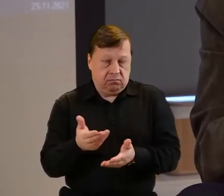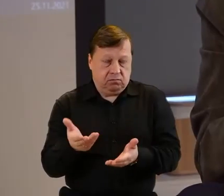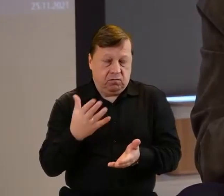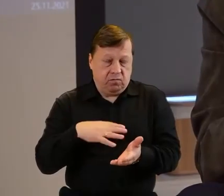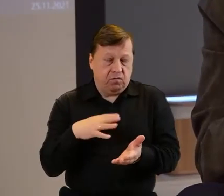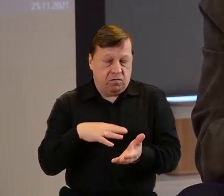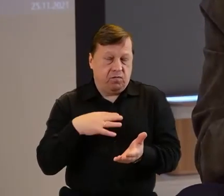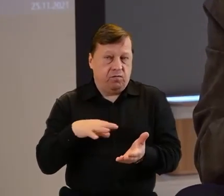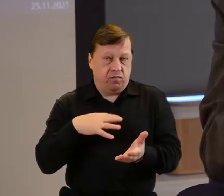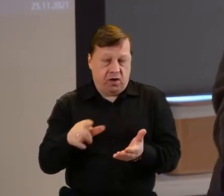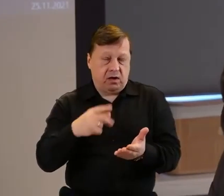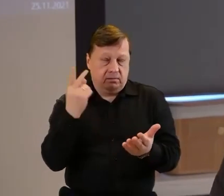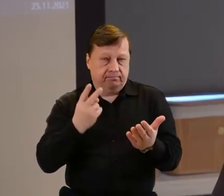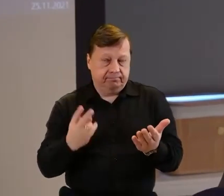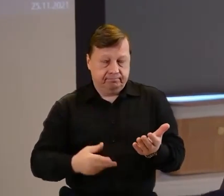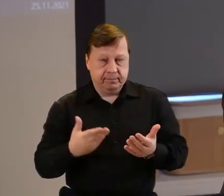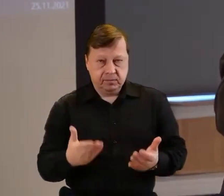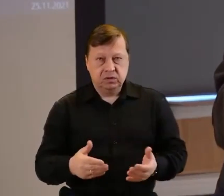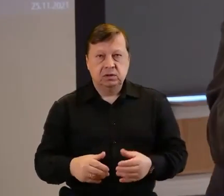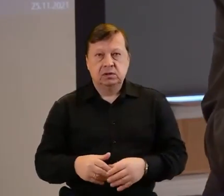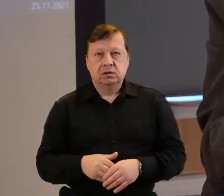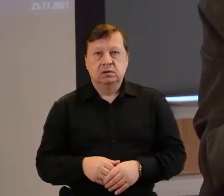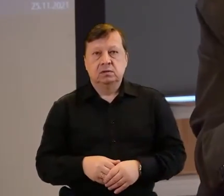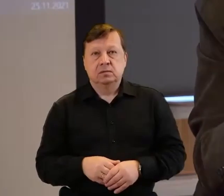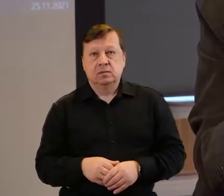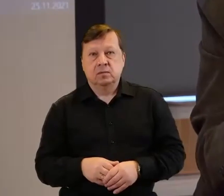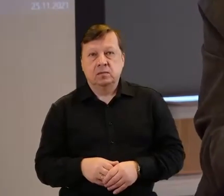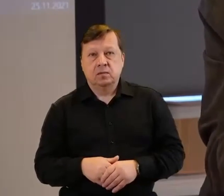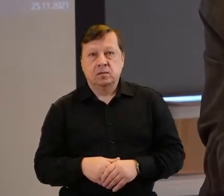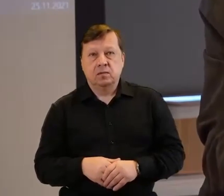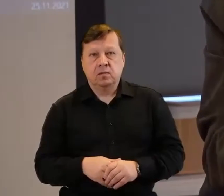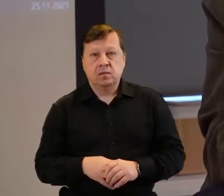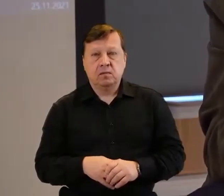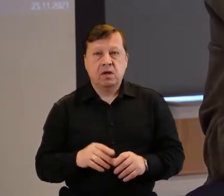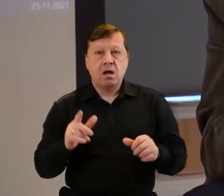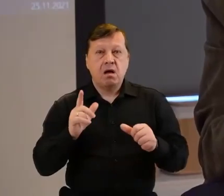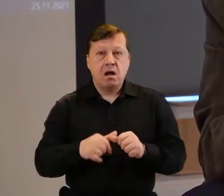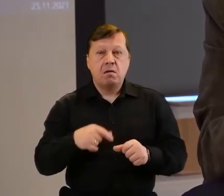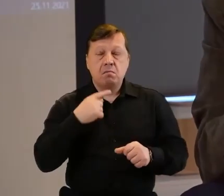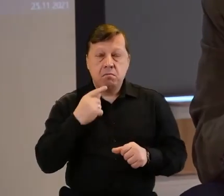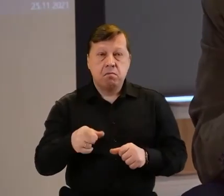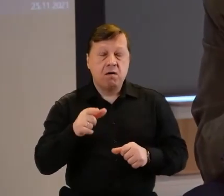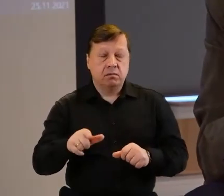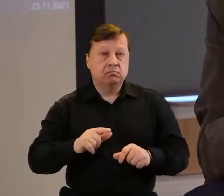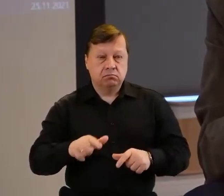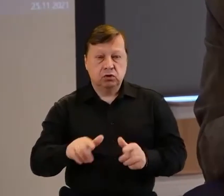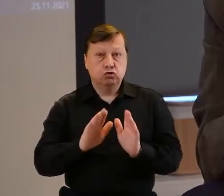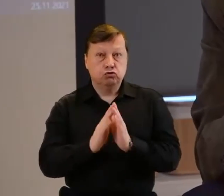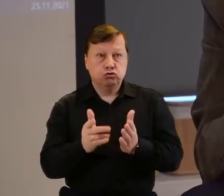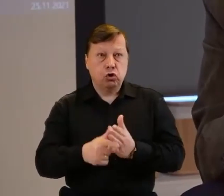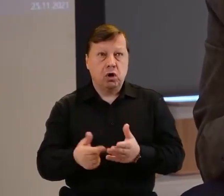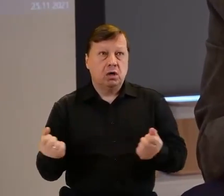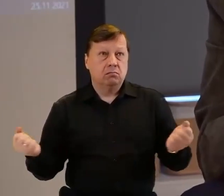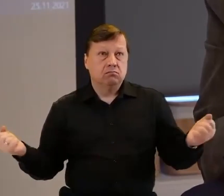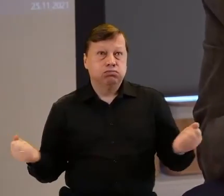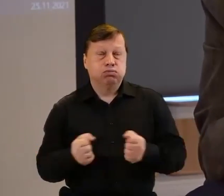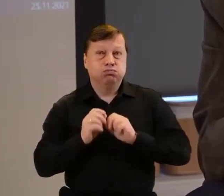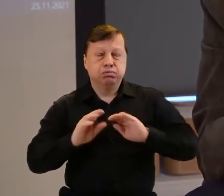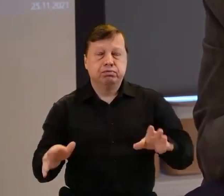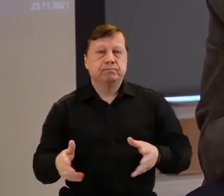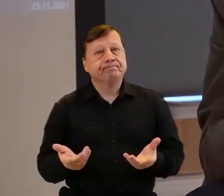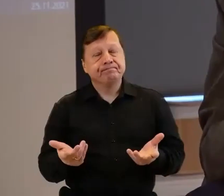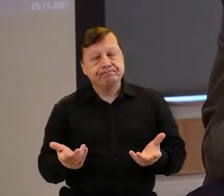nią zapoznać. Niestety nie zrobiła, że tak powiem furory w sektorze i nadal próbujemy raczej